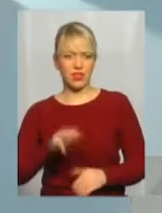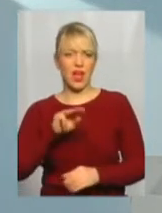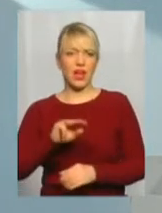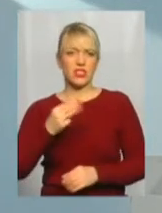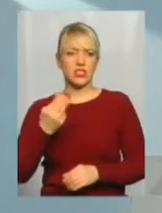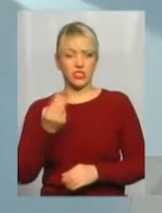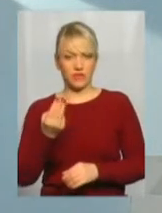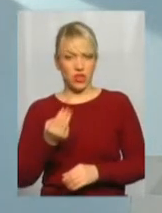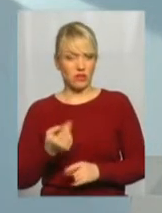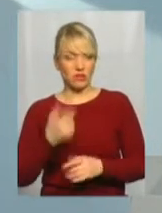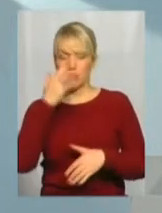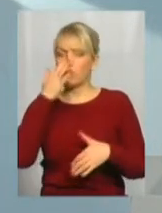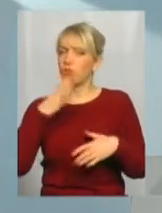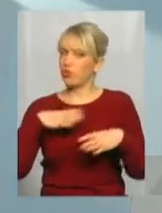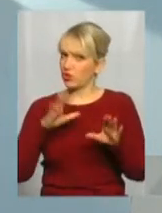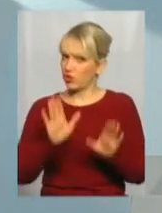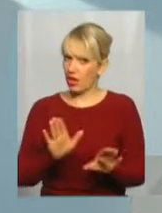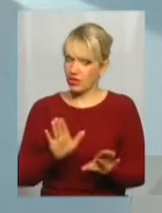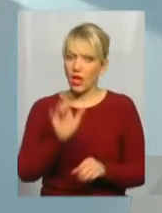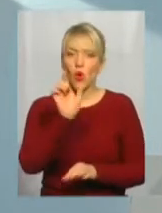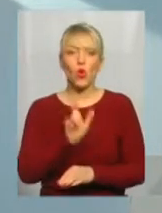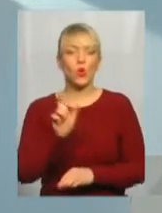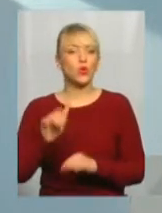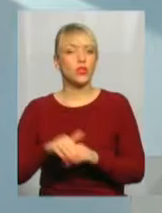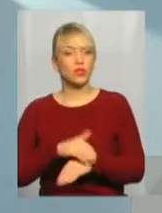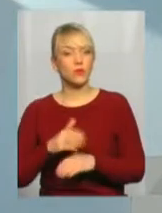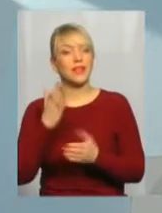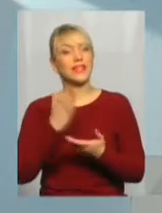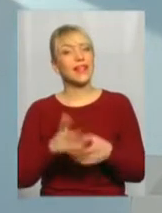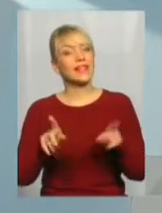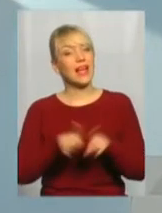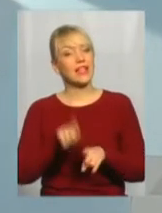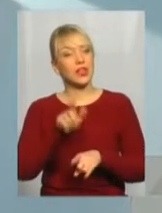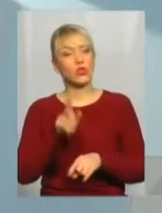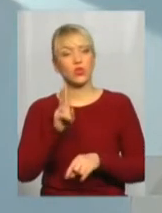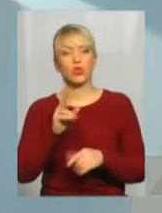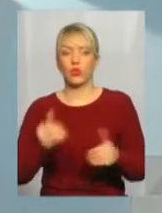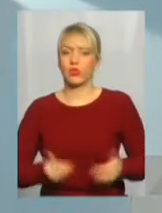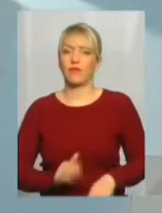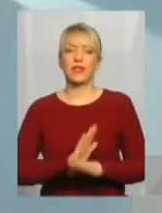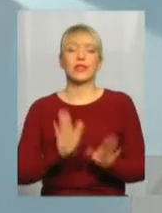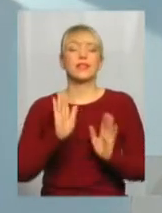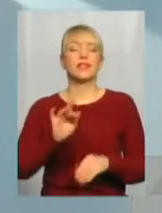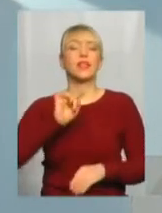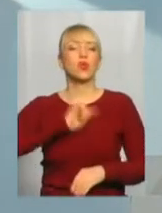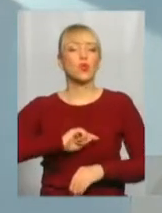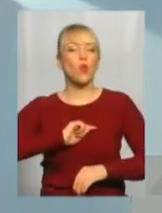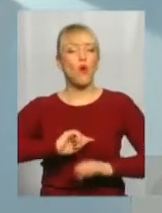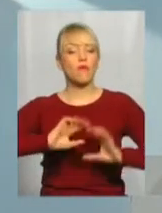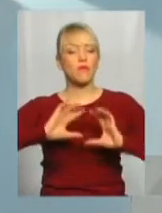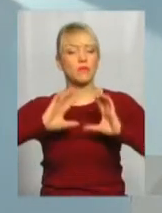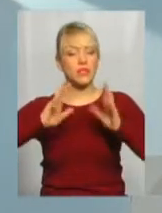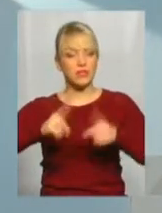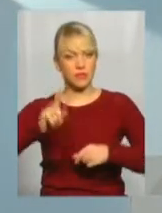Почекайте, люди добрі. Є така категорія людей, яка живе не тільки духовним світом і